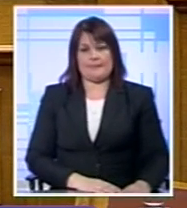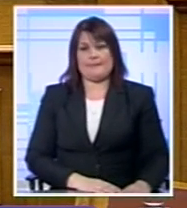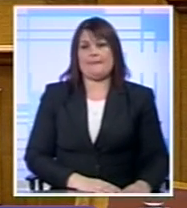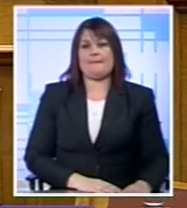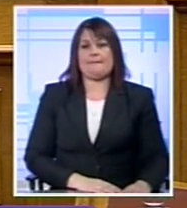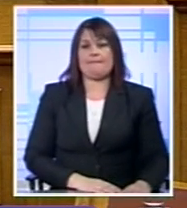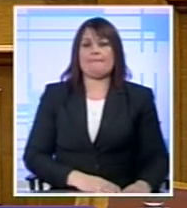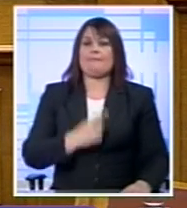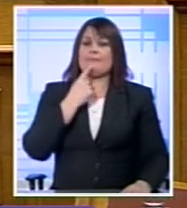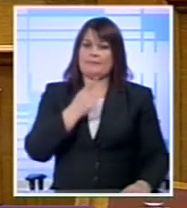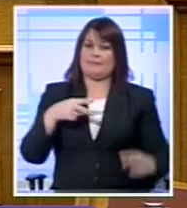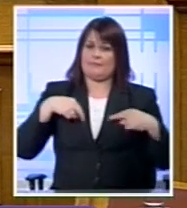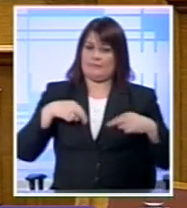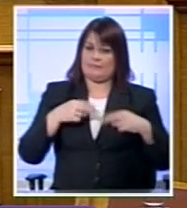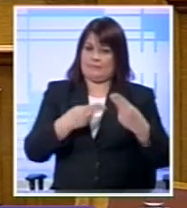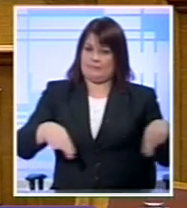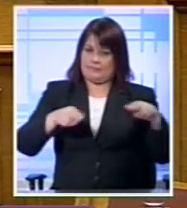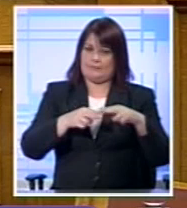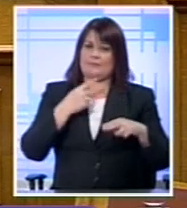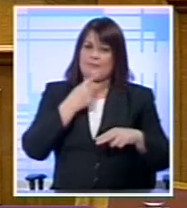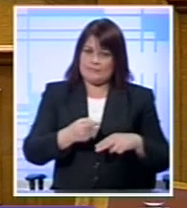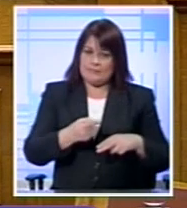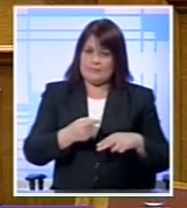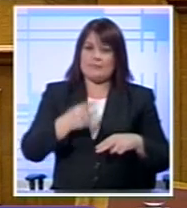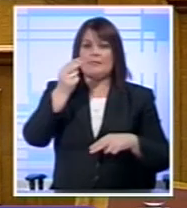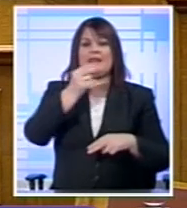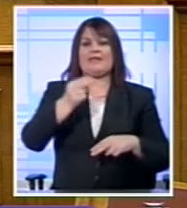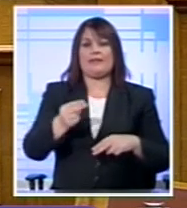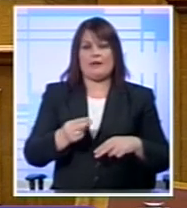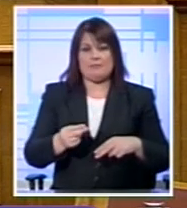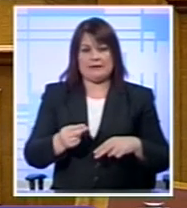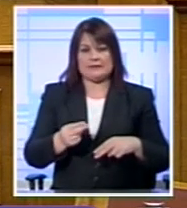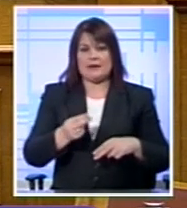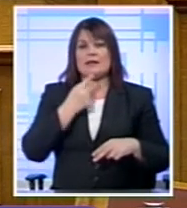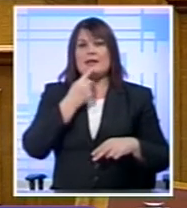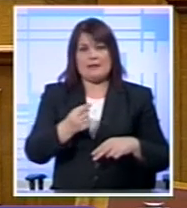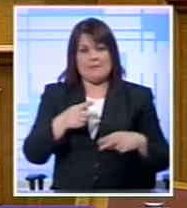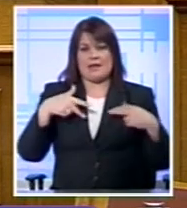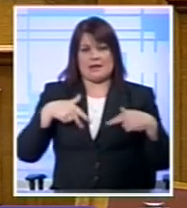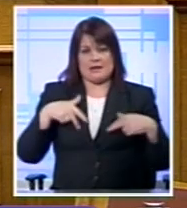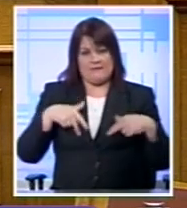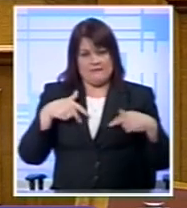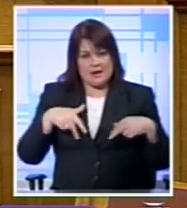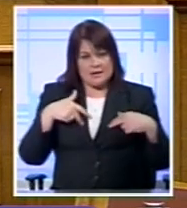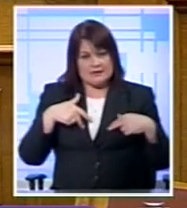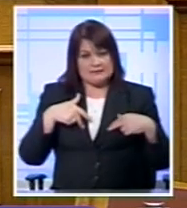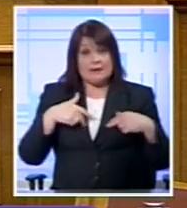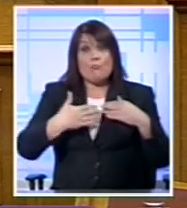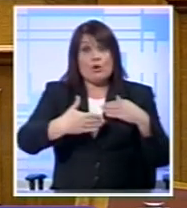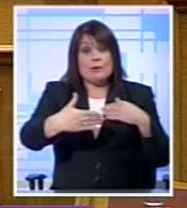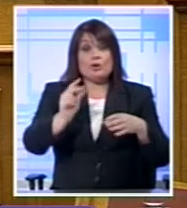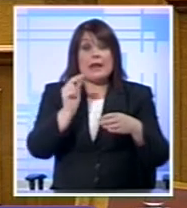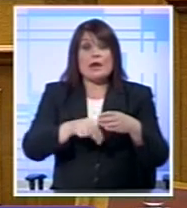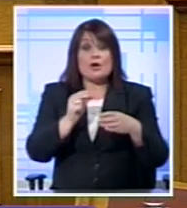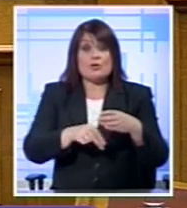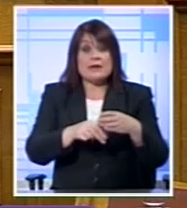Συμβούλιο Και στην κοινωνιστική ομάδα Ότι τα άλλα θέματα που έθεσε Για το συμματισμό κυβέρνησης Και τον χρόνο των εκλογών Δεν μπορεί